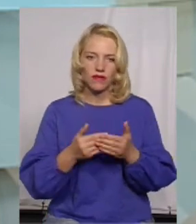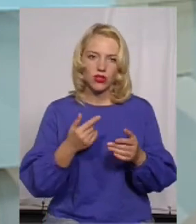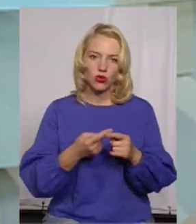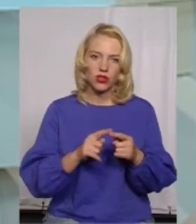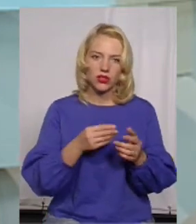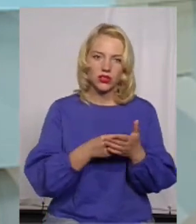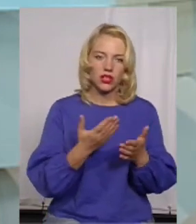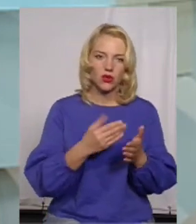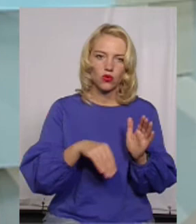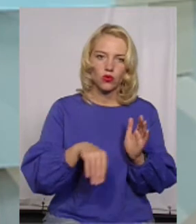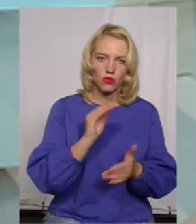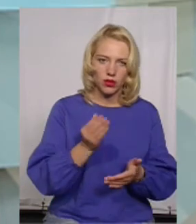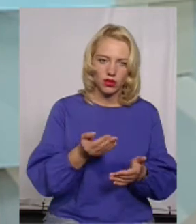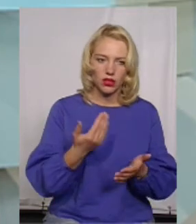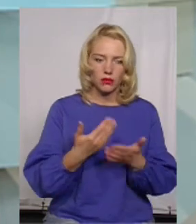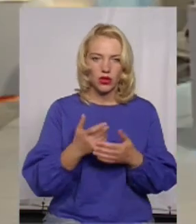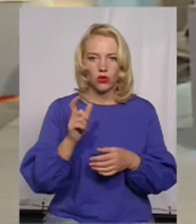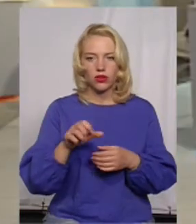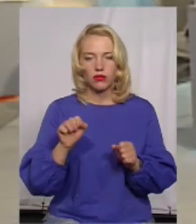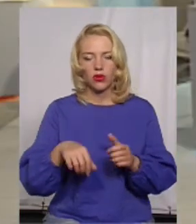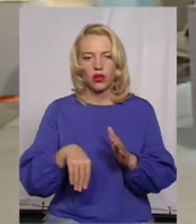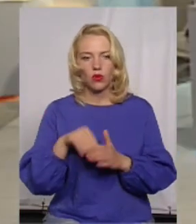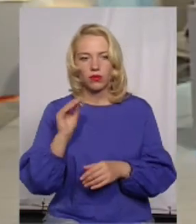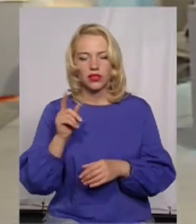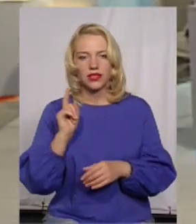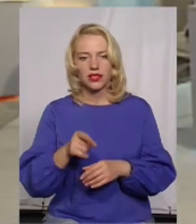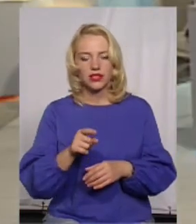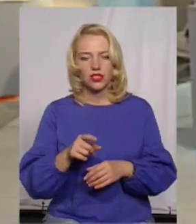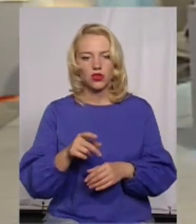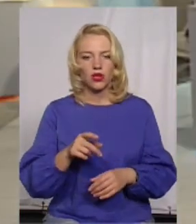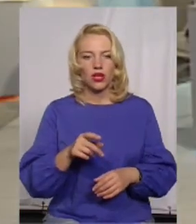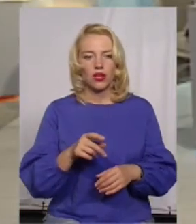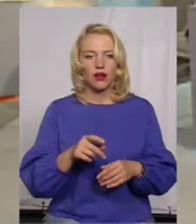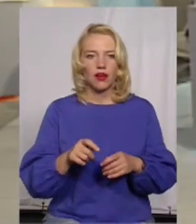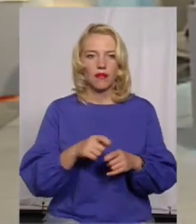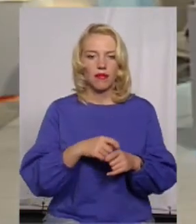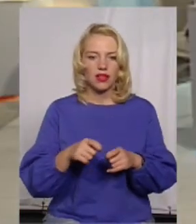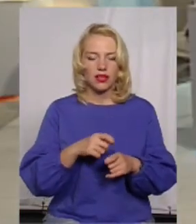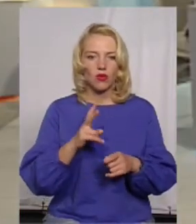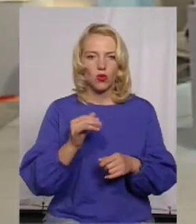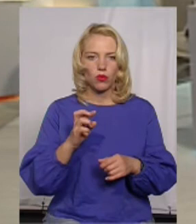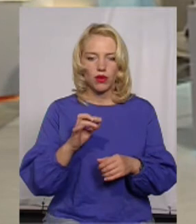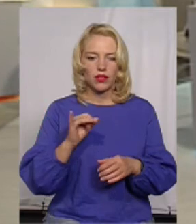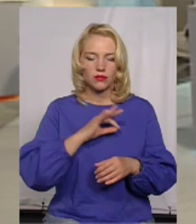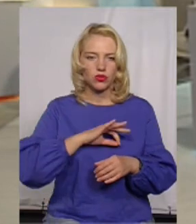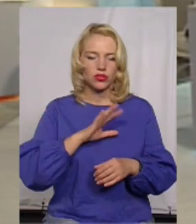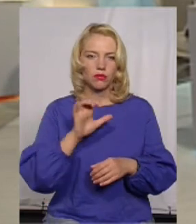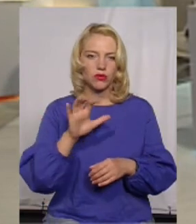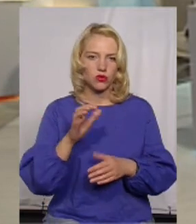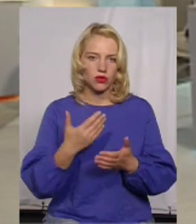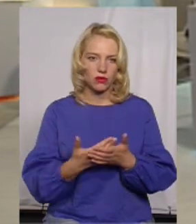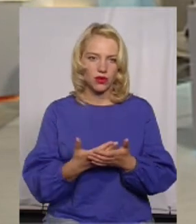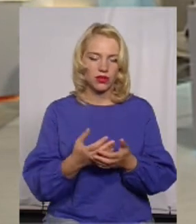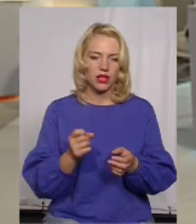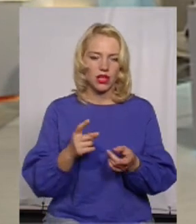наприклад, людина могла закупити тисячу метрів кубічних, а спожити півтори тисячі, чи навпаки, а потім